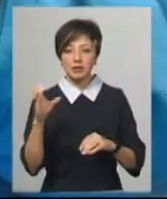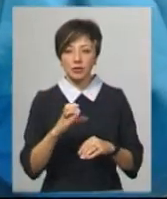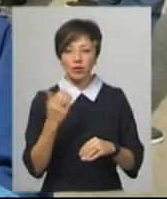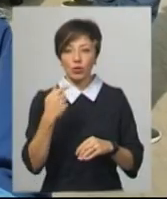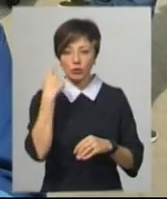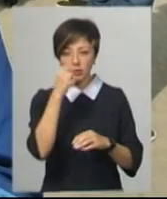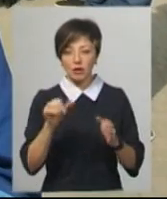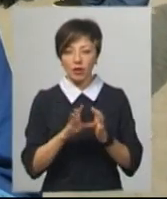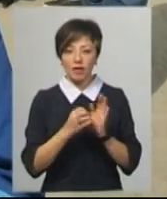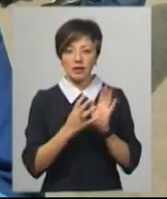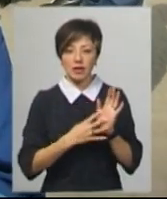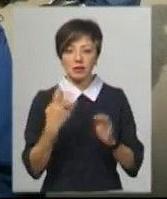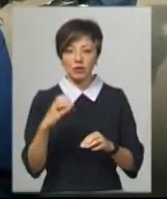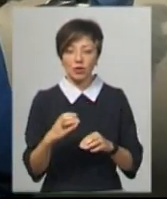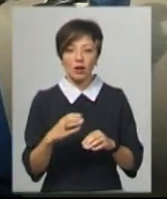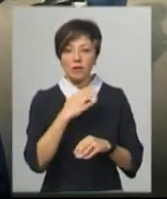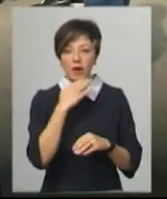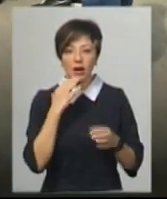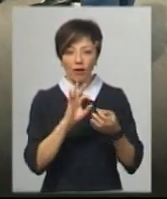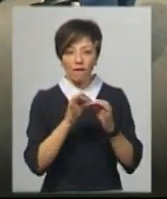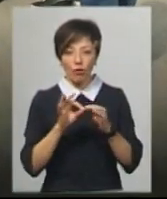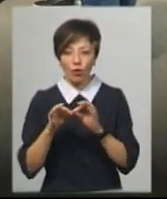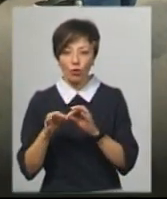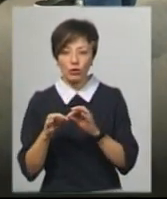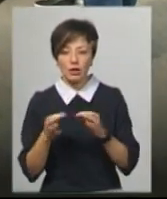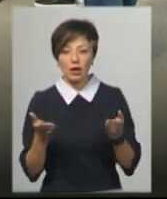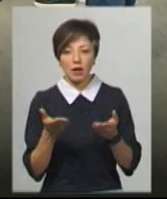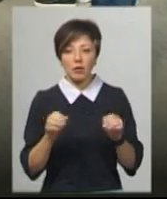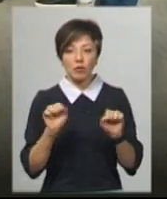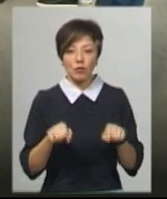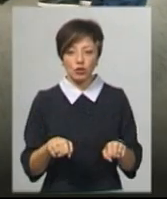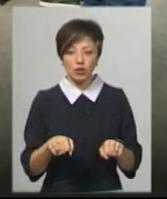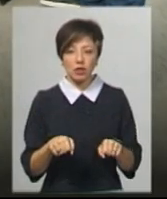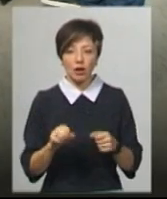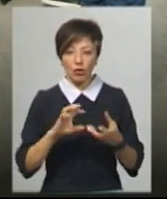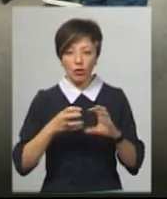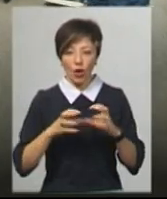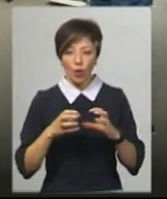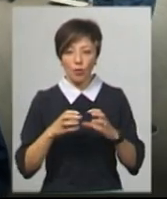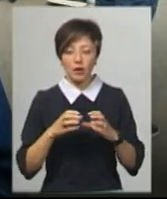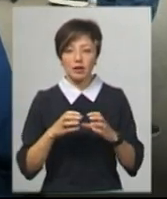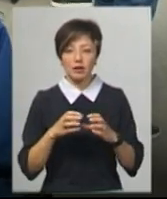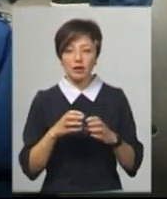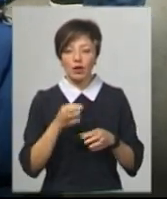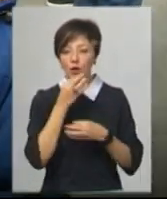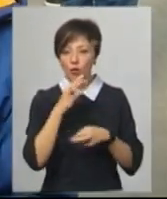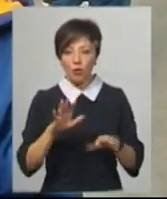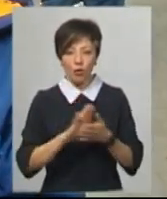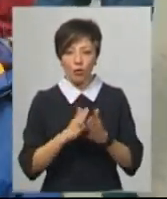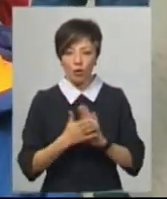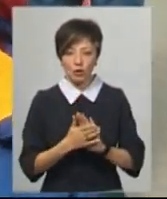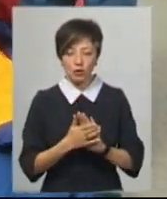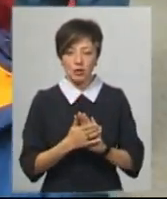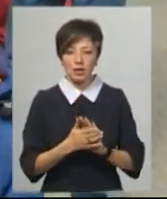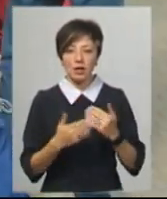секунд. Є дуже багато формул, якими можна зібрати кубик рубика з будь-якого його положення.